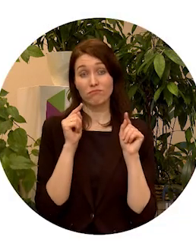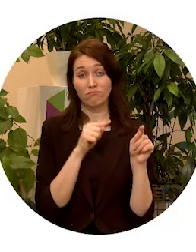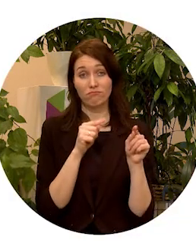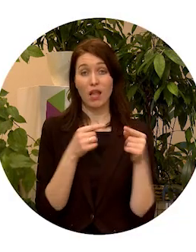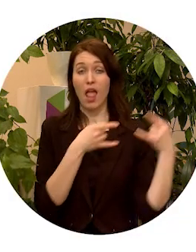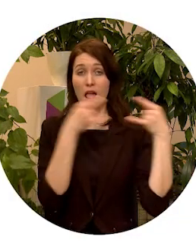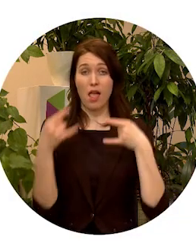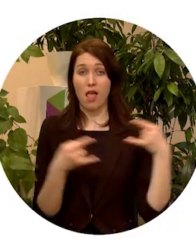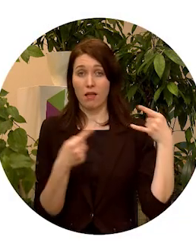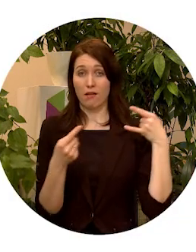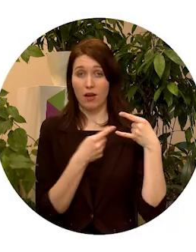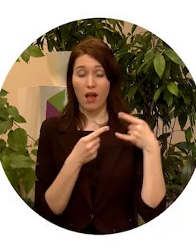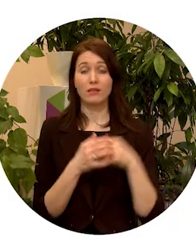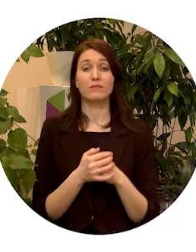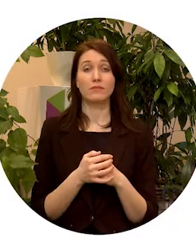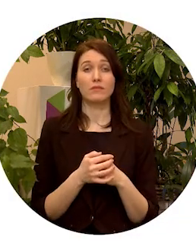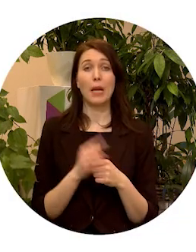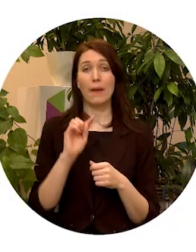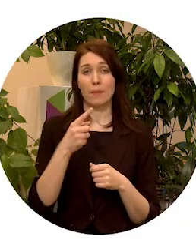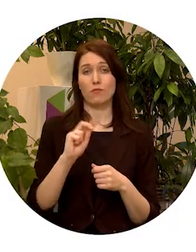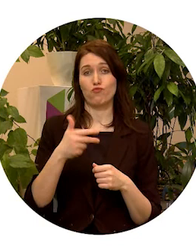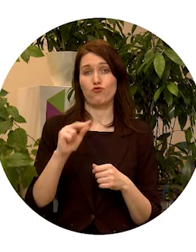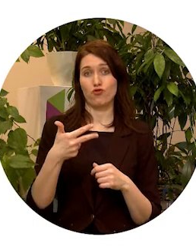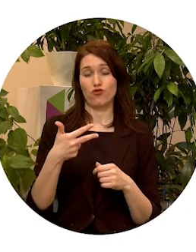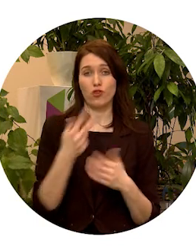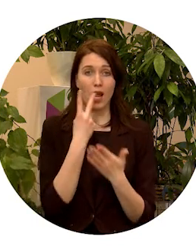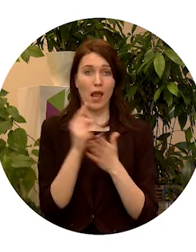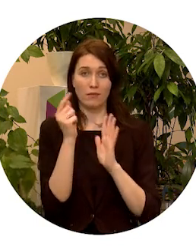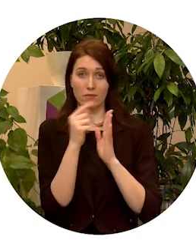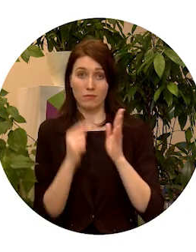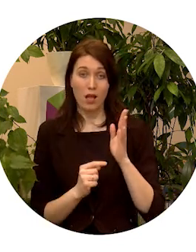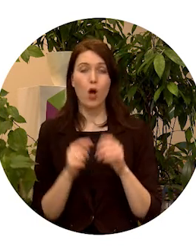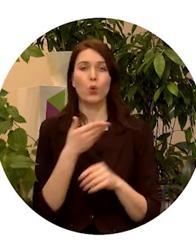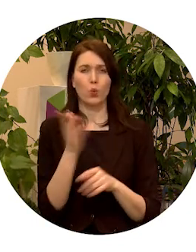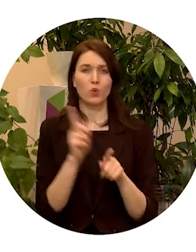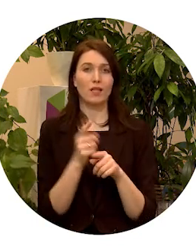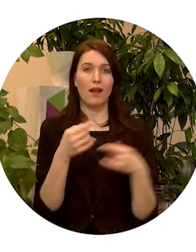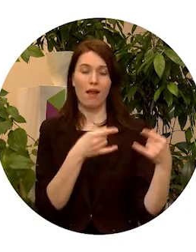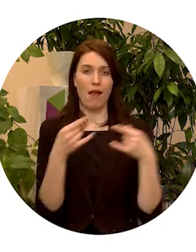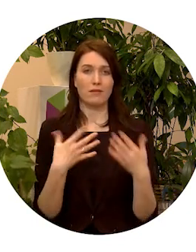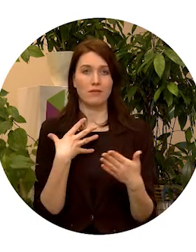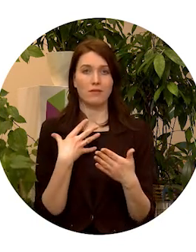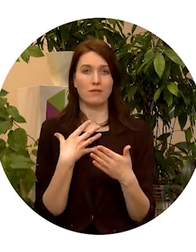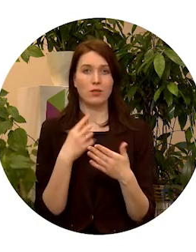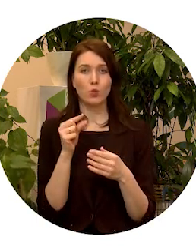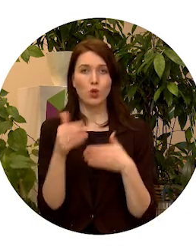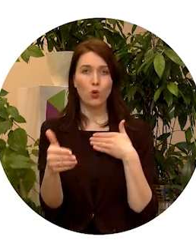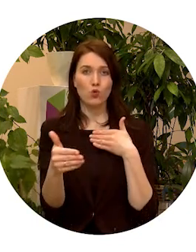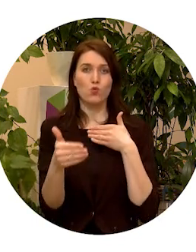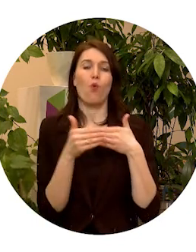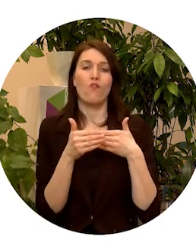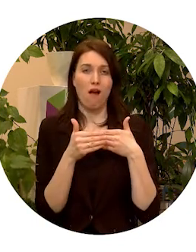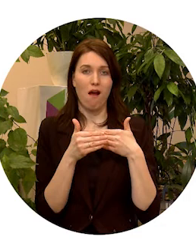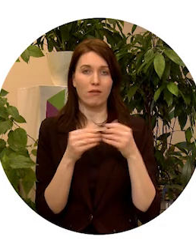studijā uz ekrāna jāviršīs pirmās trīs vīzijas, un arī šobrīd jūs tās redzat mazliet tuvākā